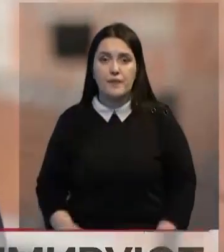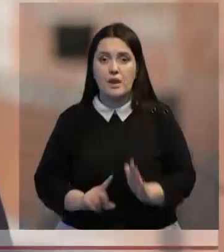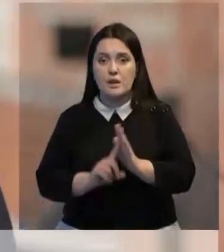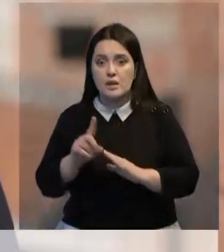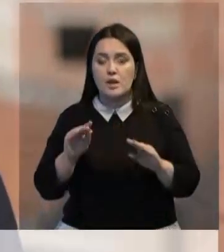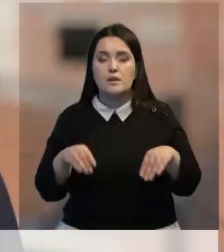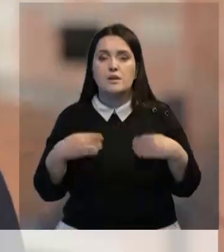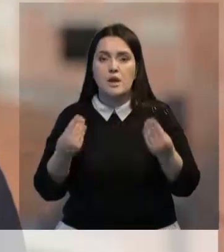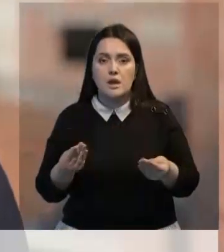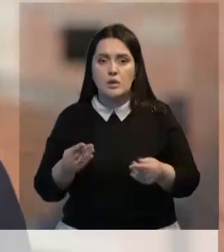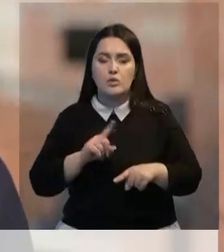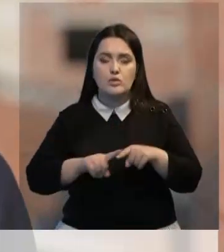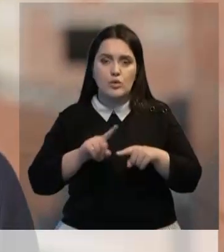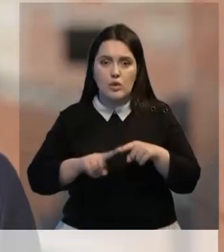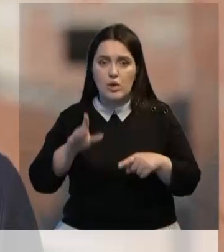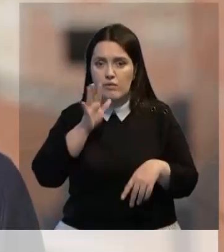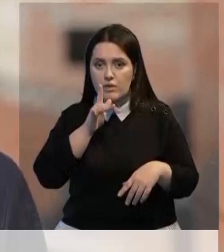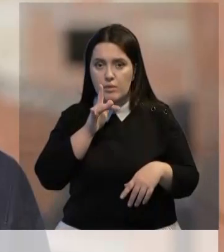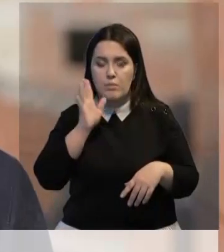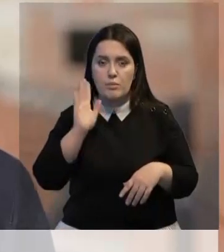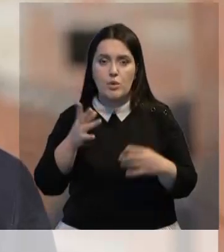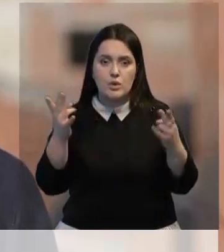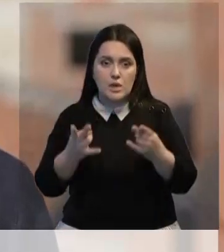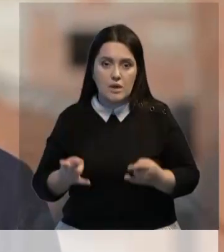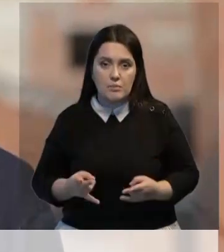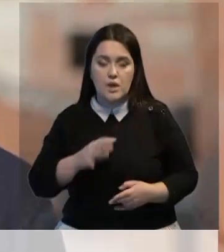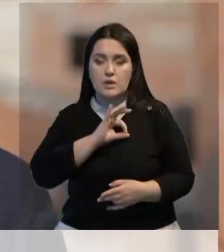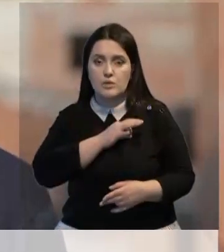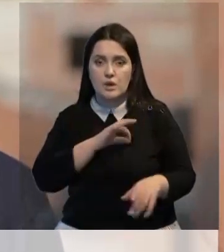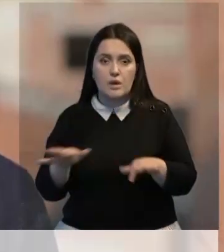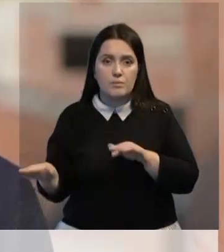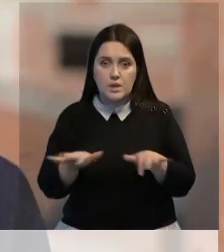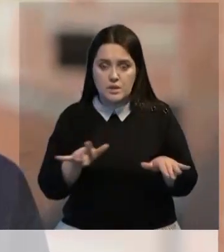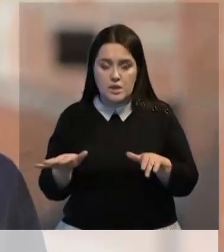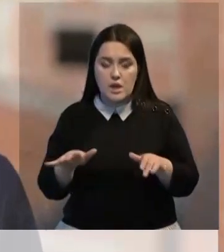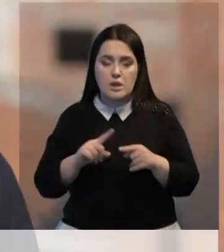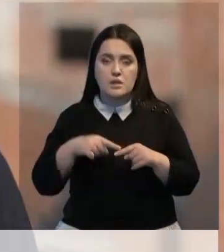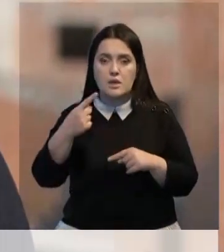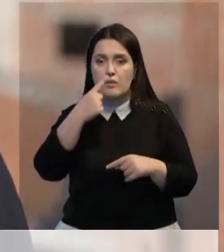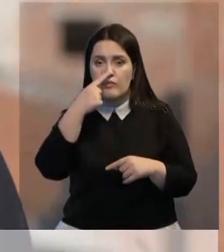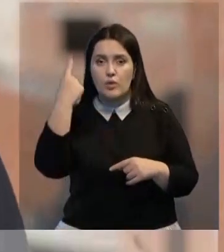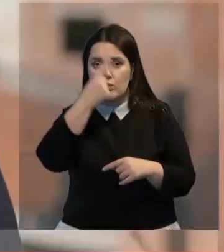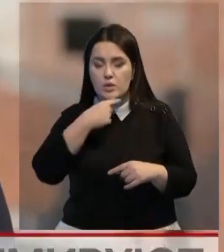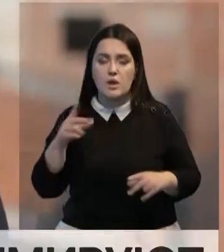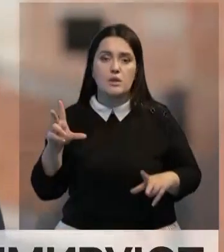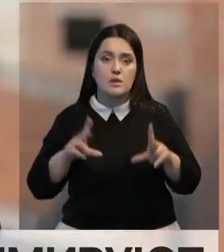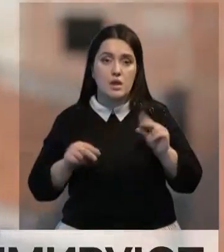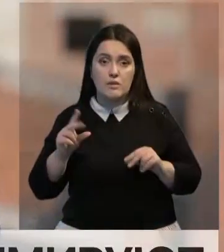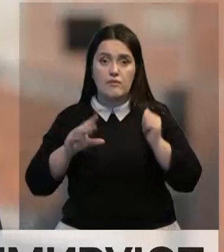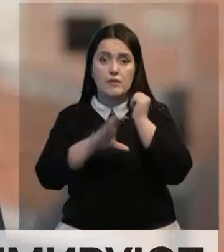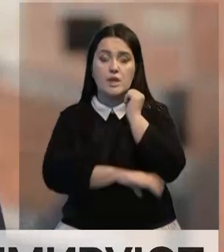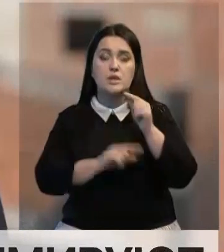дали. В ближайшее время будут проведены необходимые юридические процедуры. со следующего года, я надеюсь, что в конце